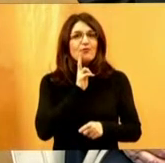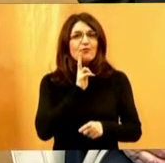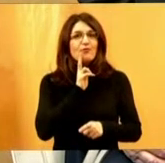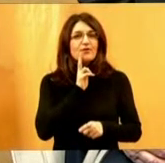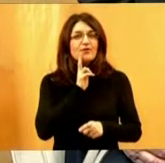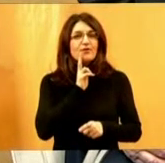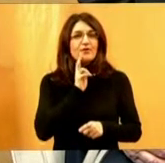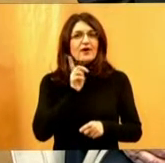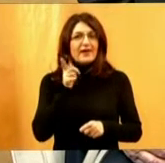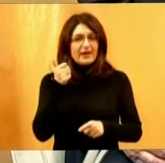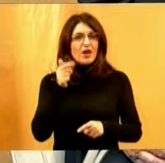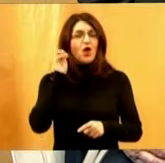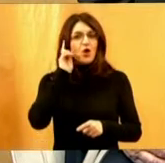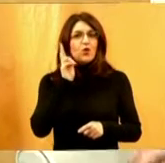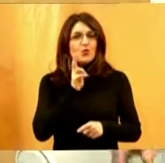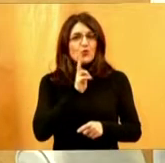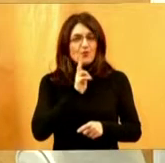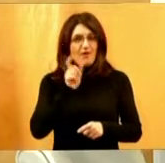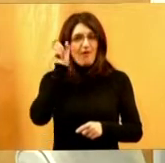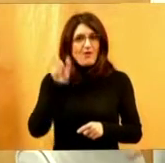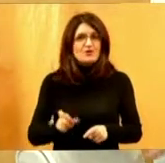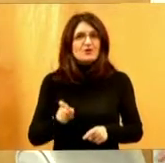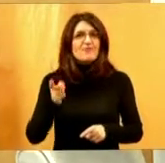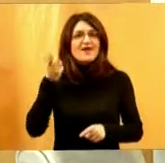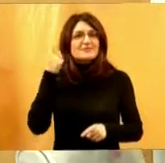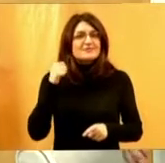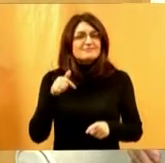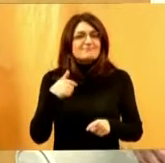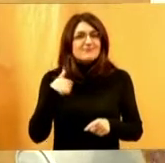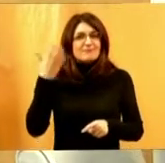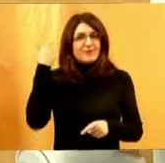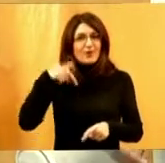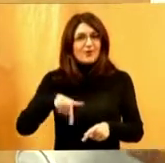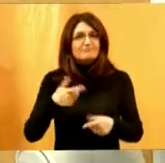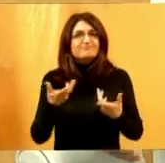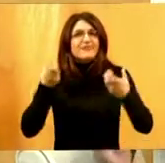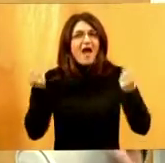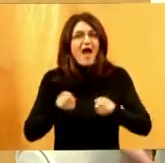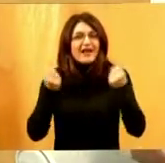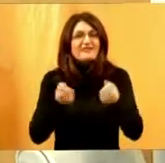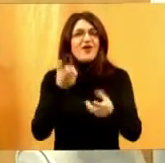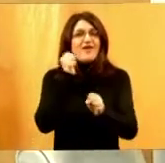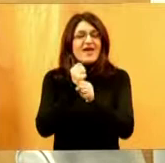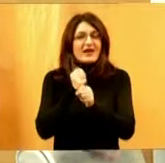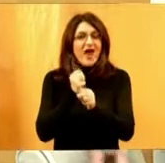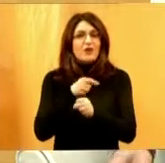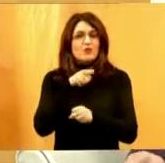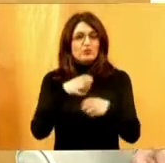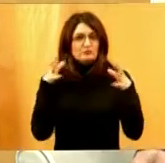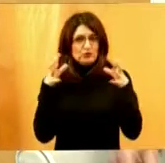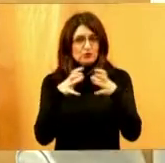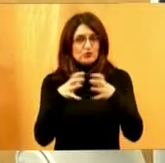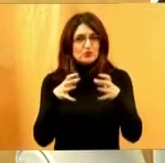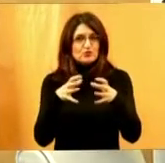Zapravo mislim da je totalno bila gluha. Tako da sam ih iz one pozicije aktivnosti, rada u društvu. I